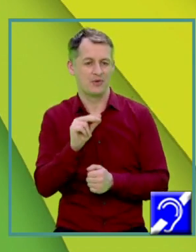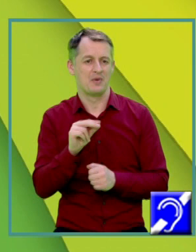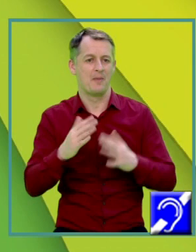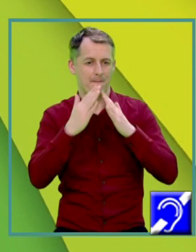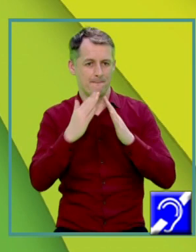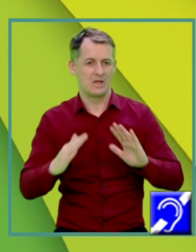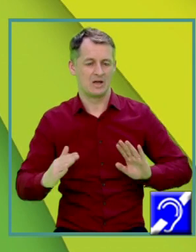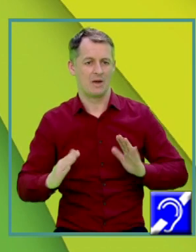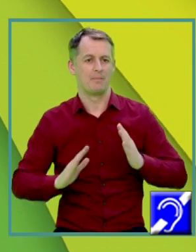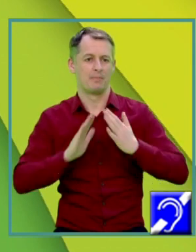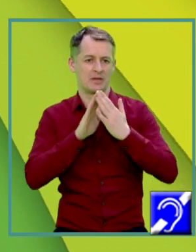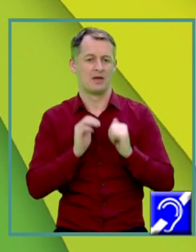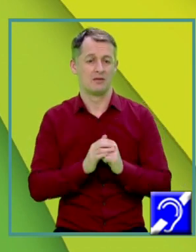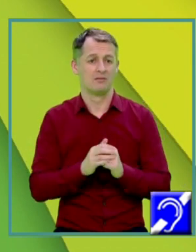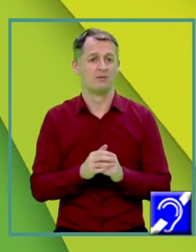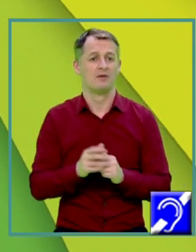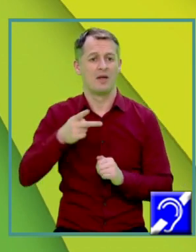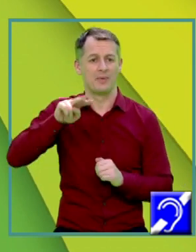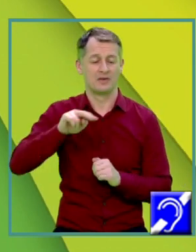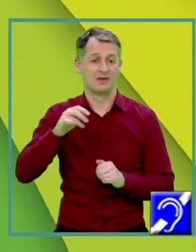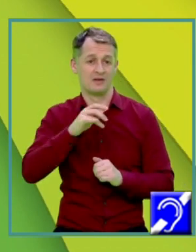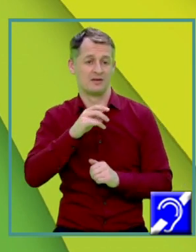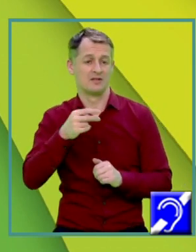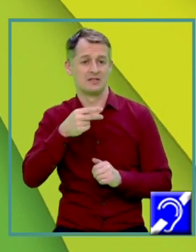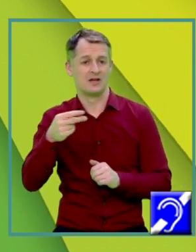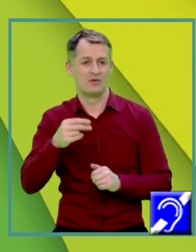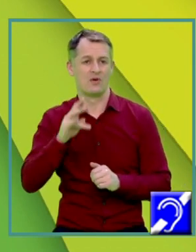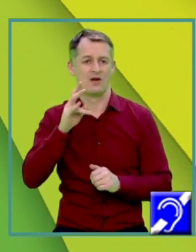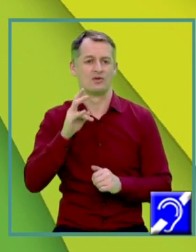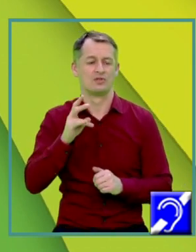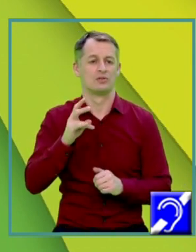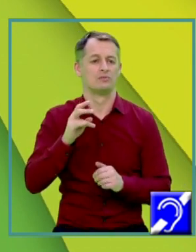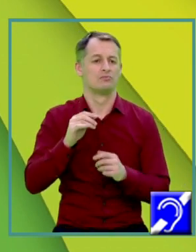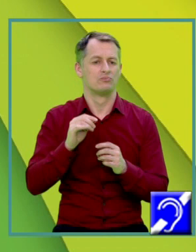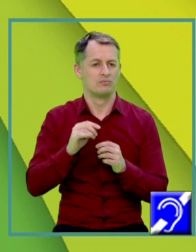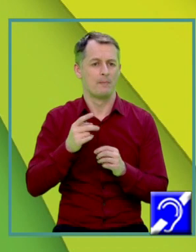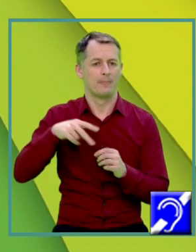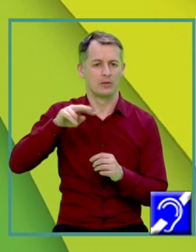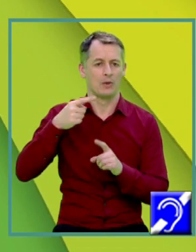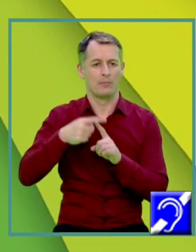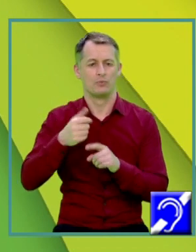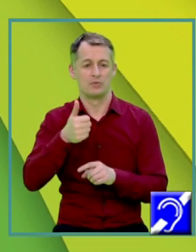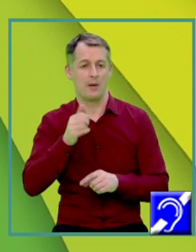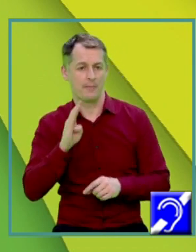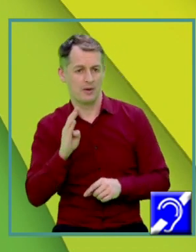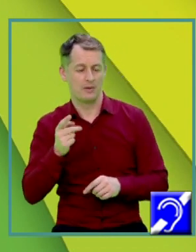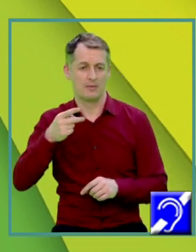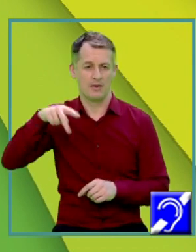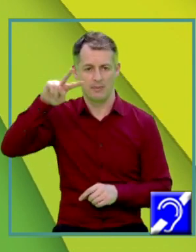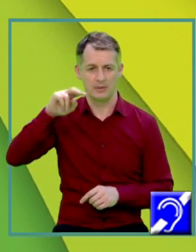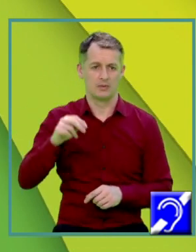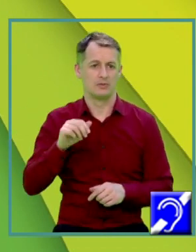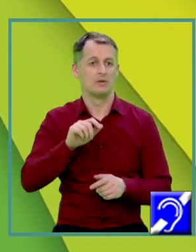pătrat Egal cu H pătrat plus apotema bazei la pătrat Înlocuim Calculăm